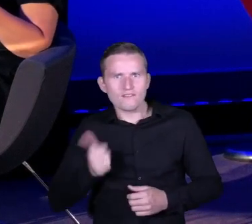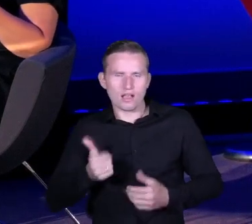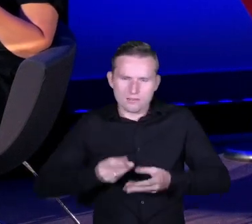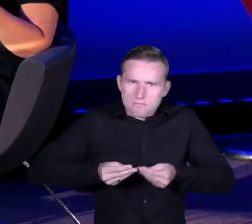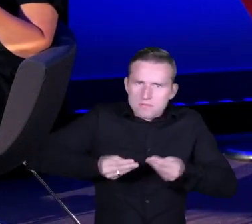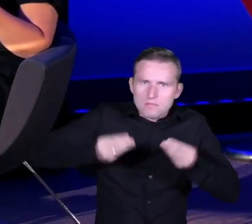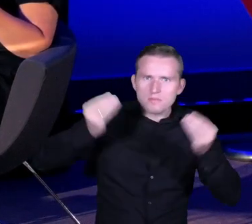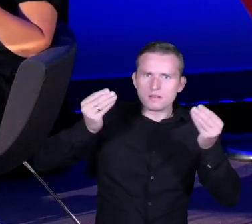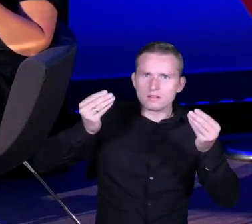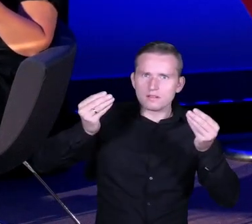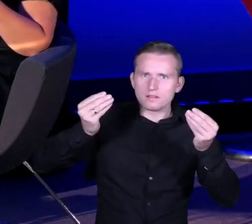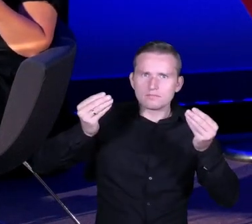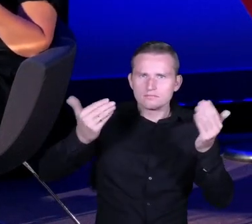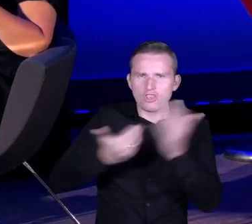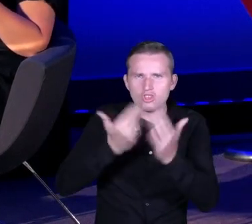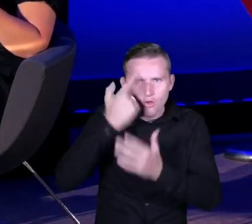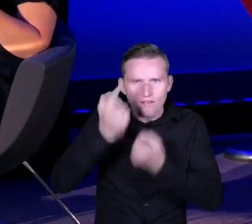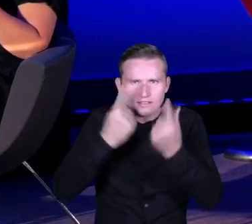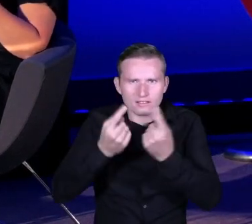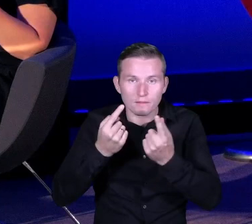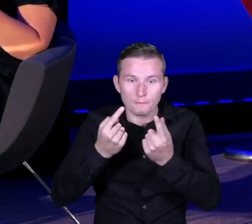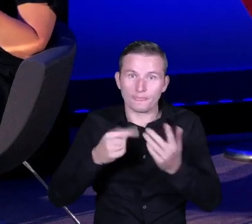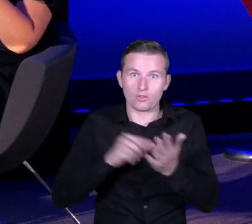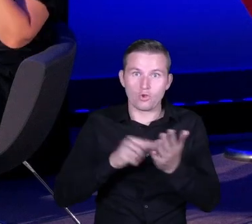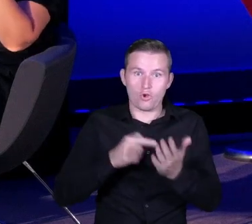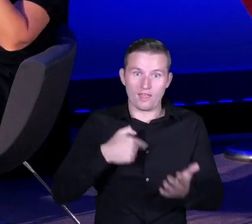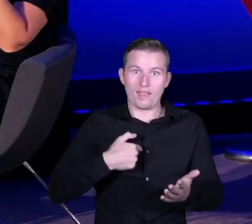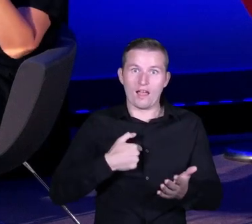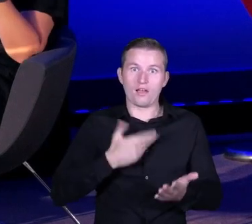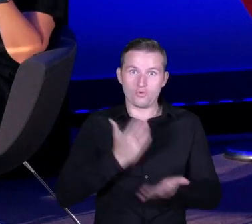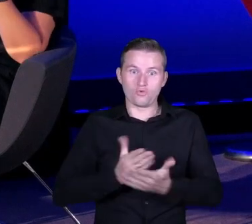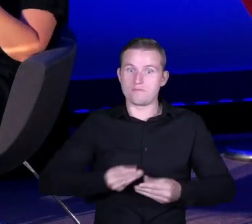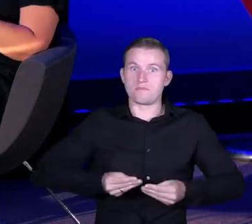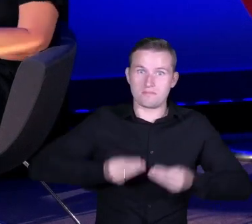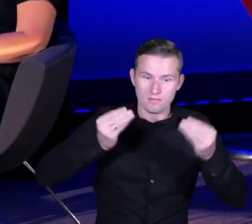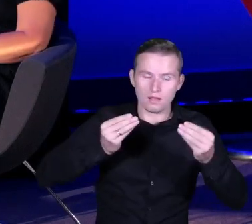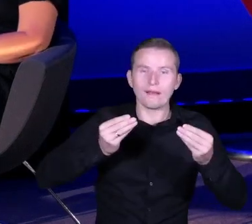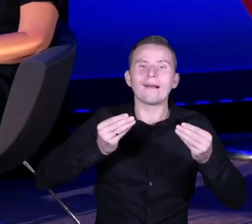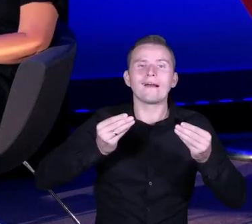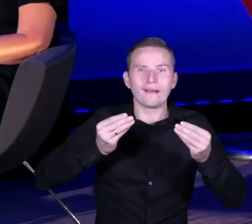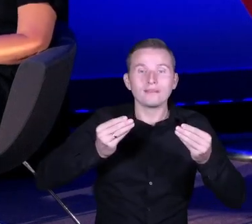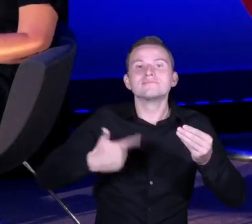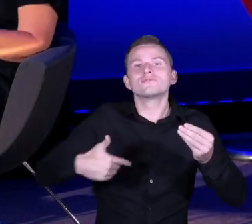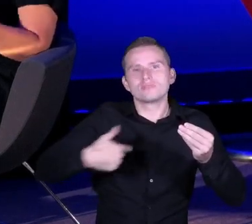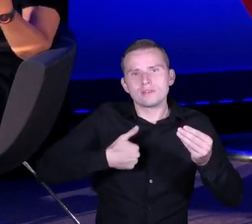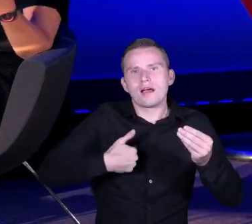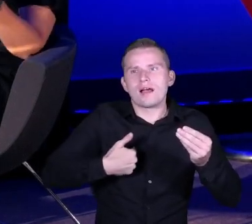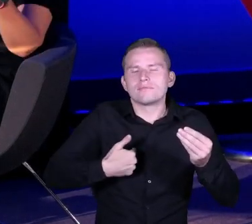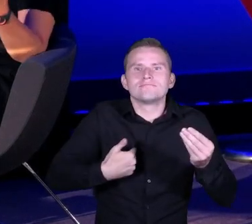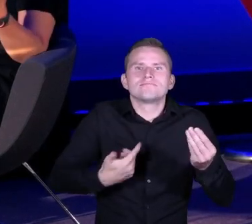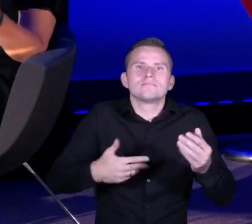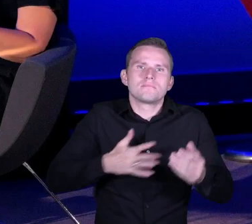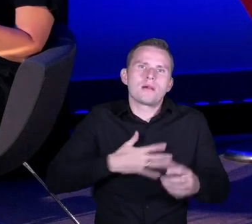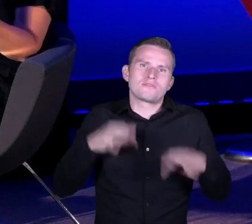proinnowacyjnych, to dopiero wtedy ja mogę w sposób nie tak zwany kompetentny rozmawiać z nauczycielami, nauczycielkami i mówić im,